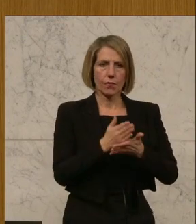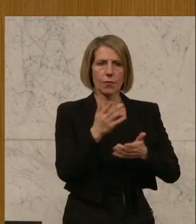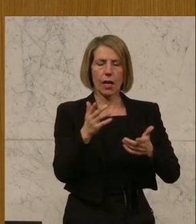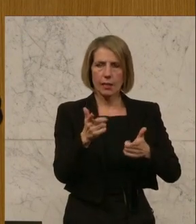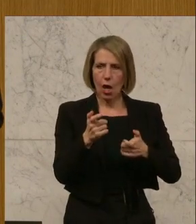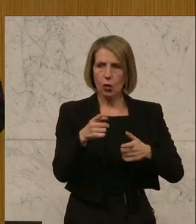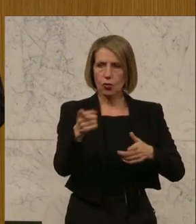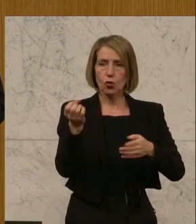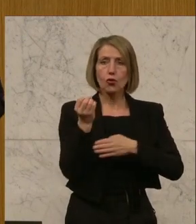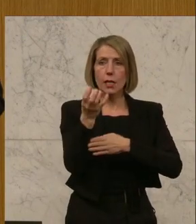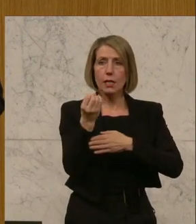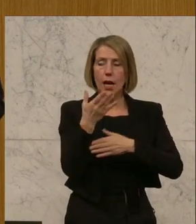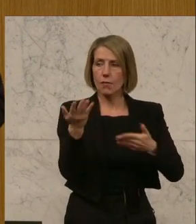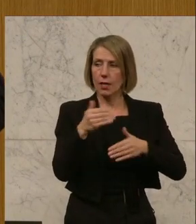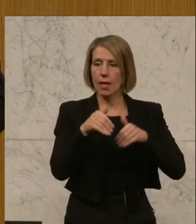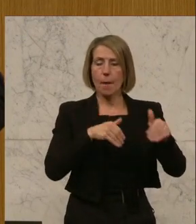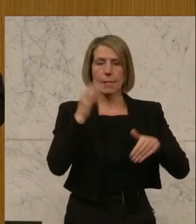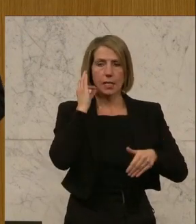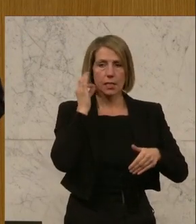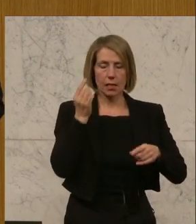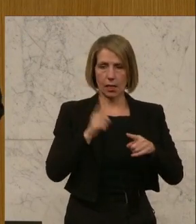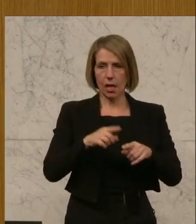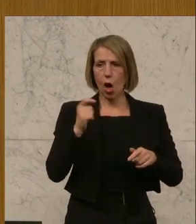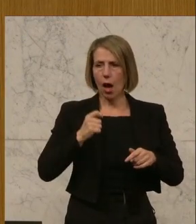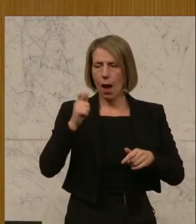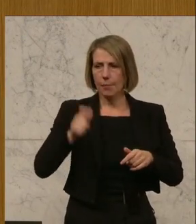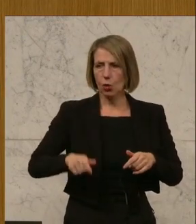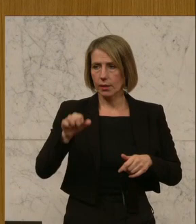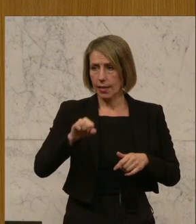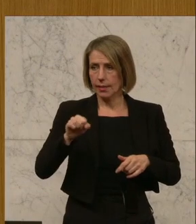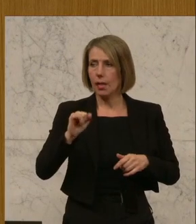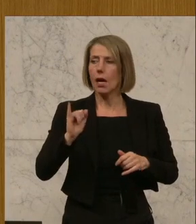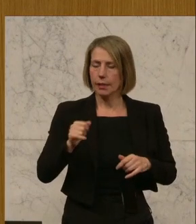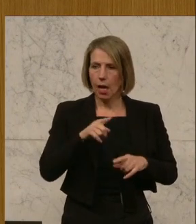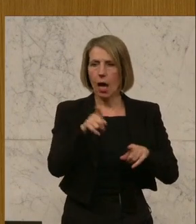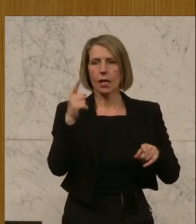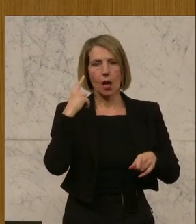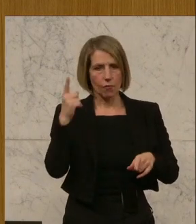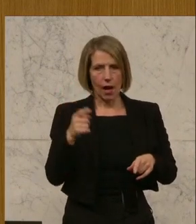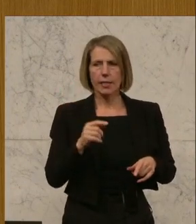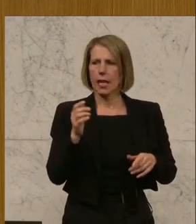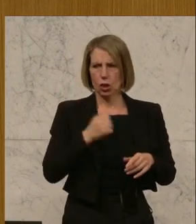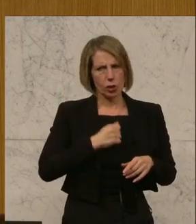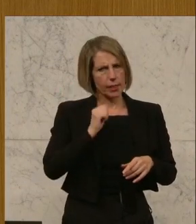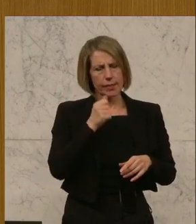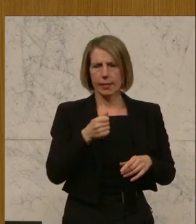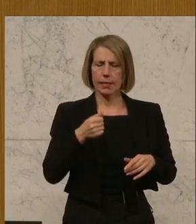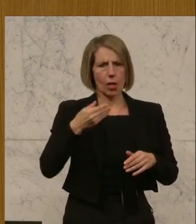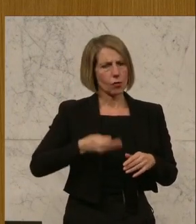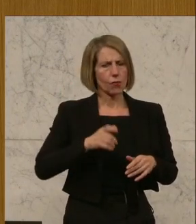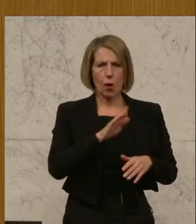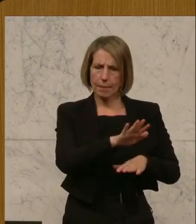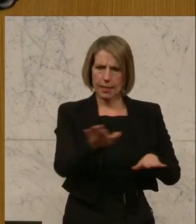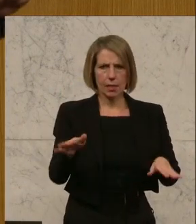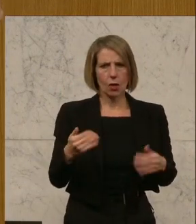signalisiert, die Ministerin, auch der Abgeordnete Singer, dass ihr wisst, dass es sich nicht ausgeht für die Mieterinnen und Mieter.